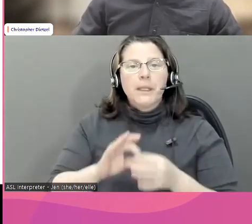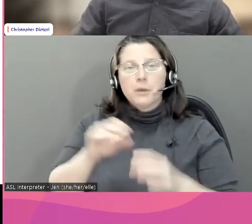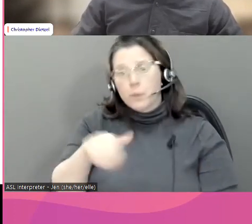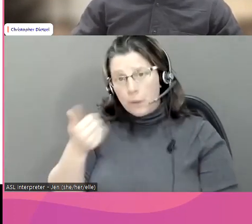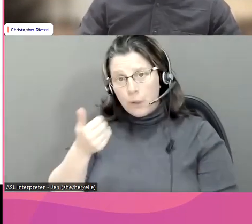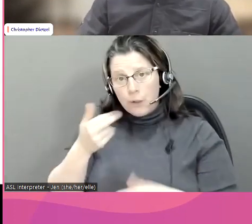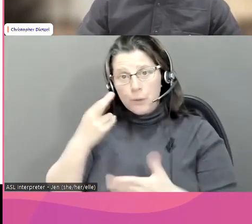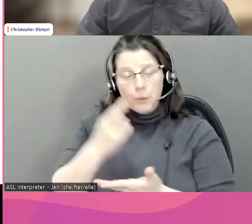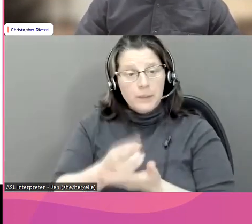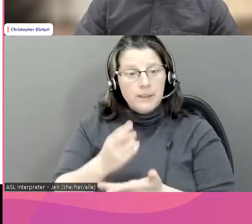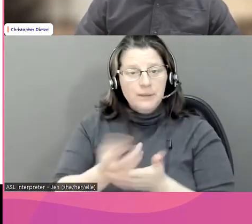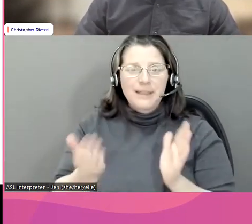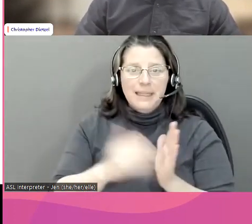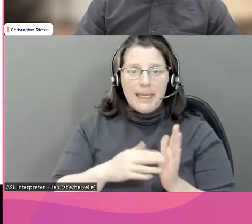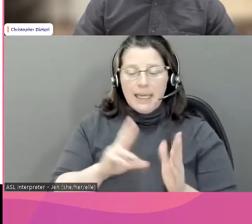Il y a aussi d'autres ressources.